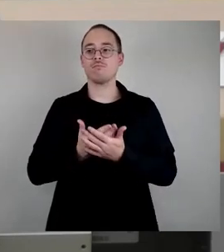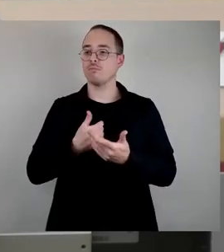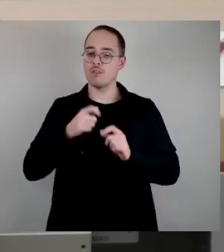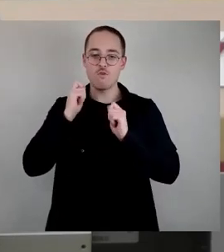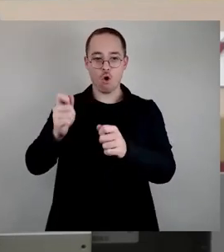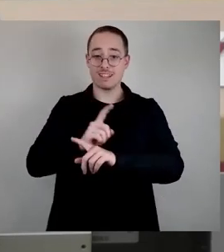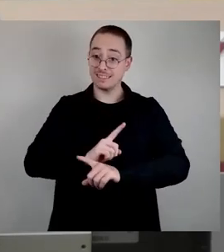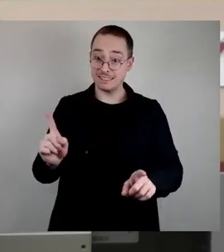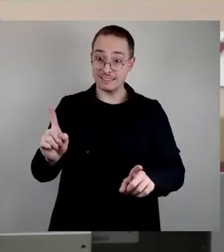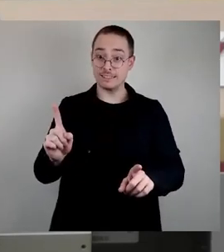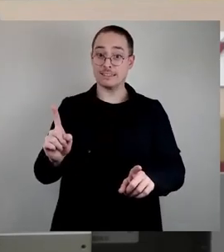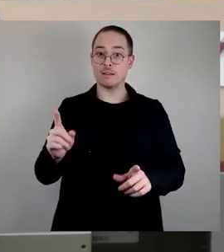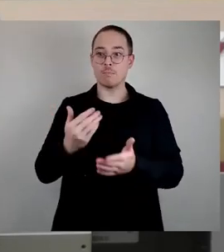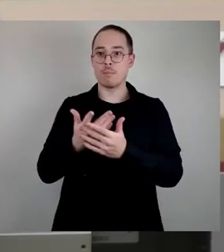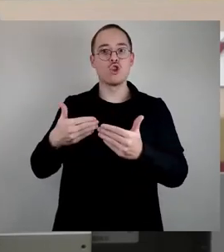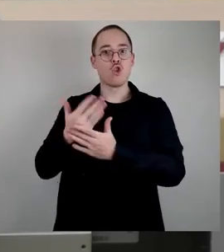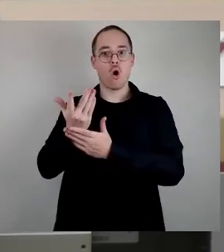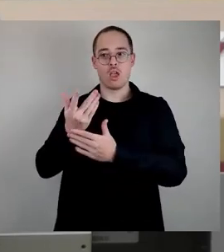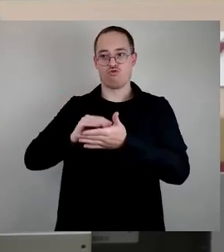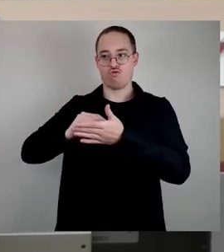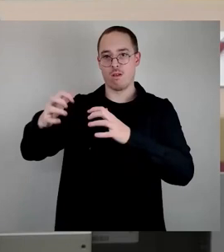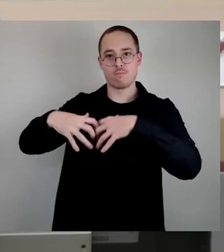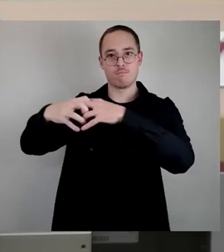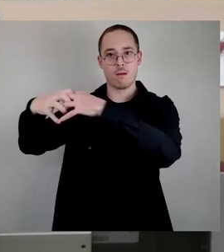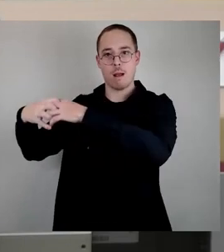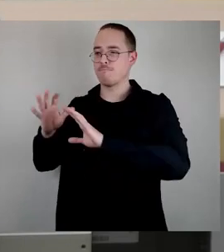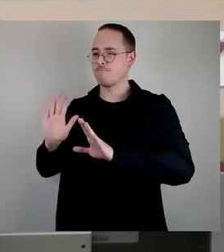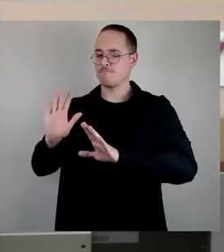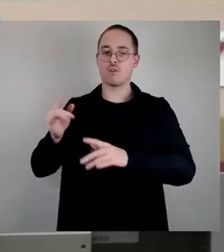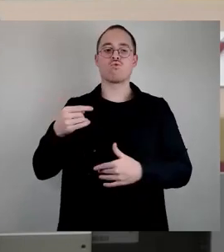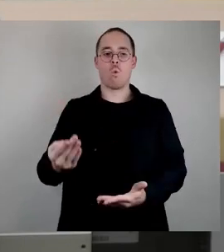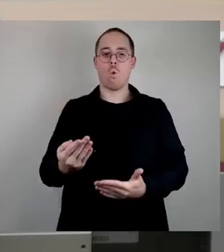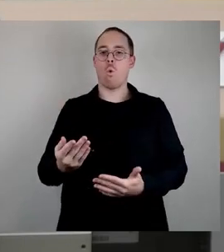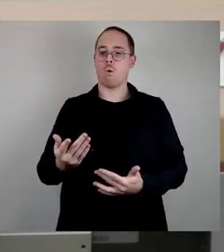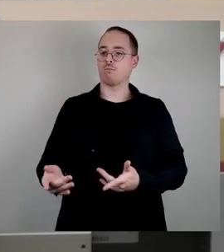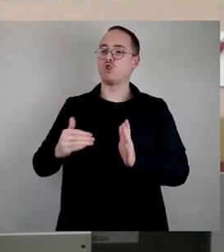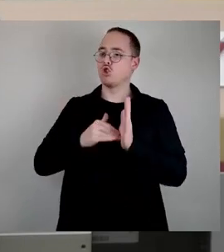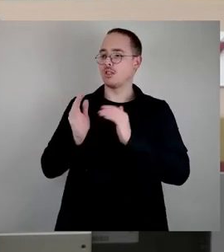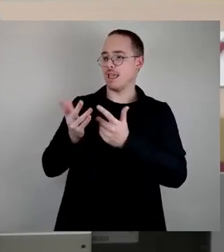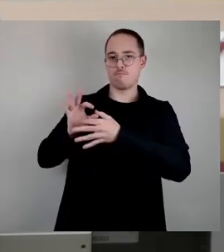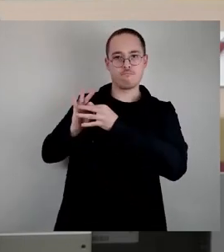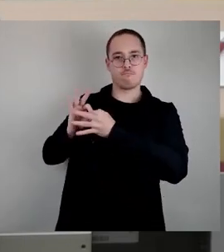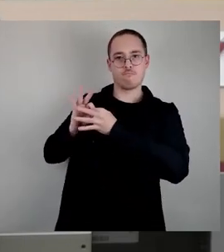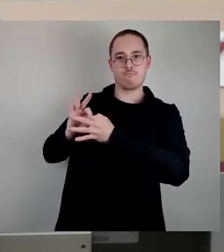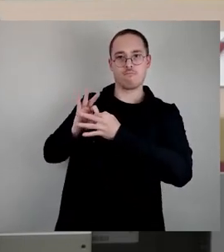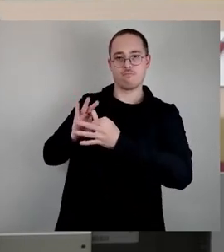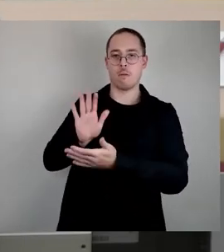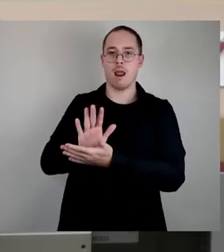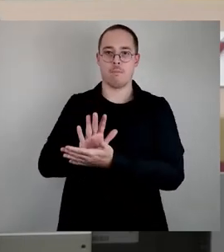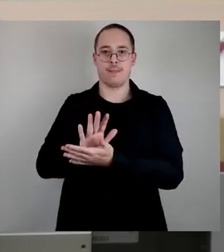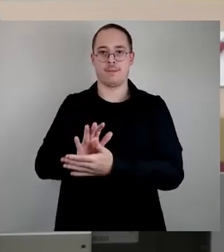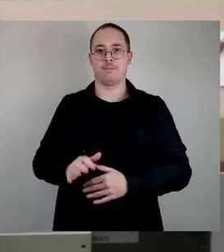neue Schulen zu gründen, aber auch an dem bewährten System festhalten. Und dritte